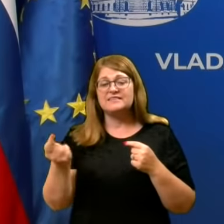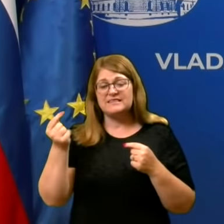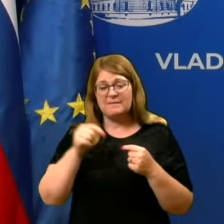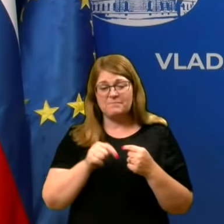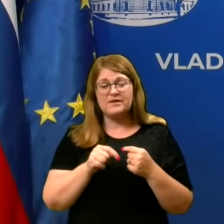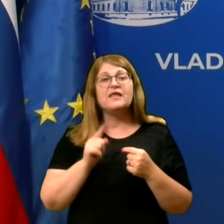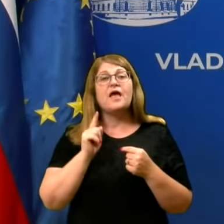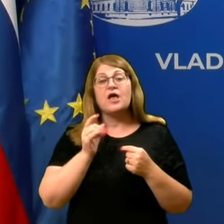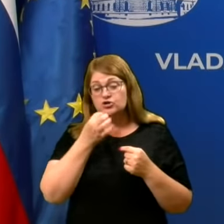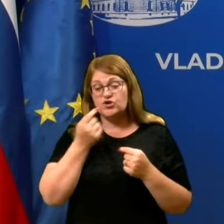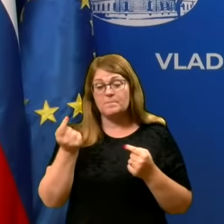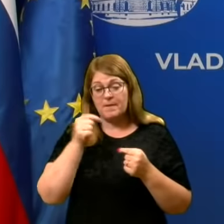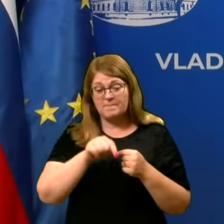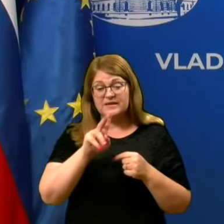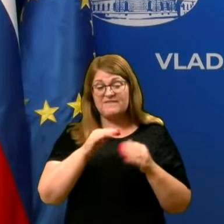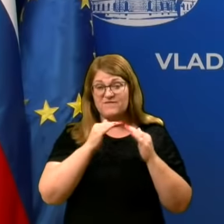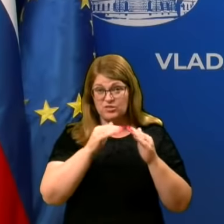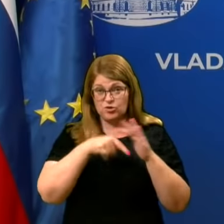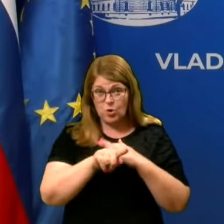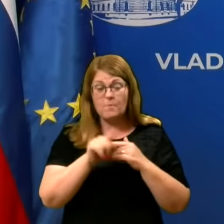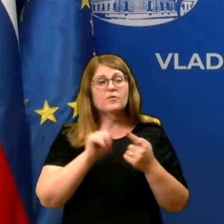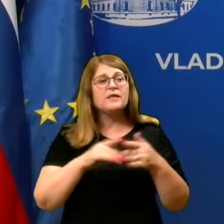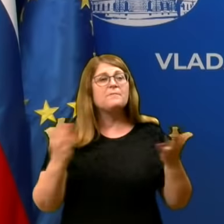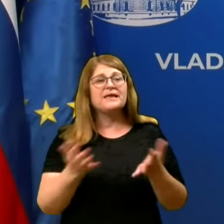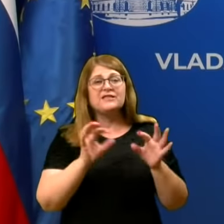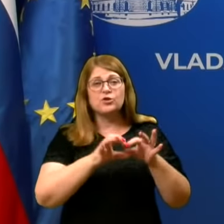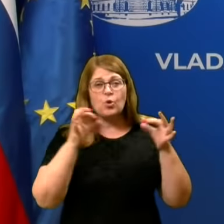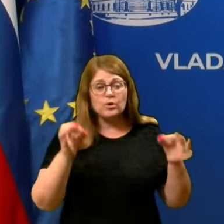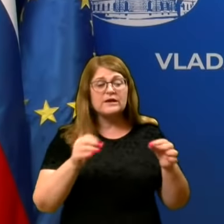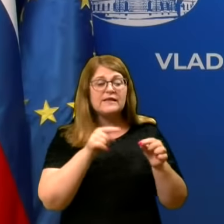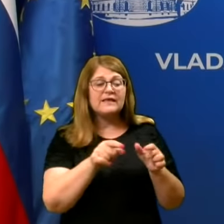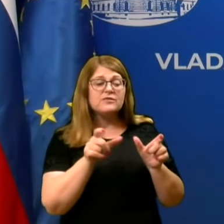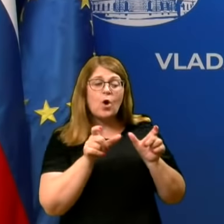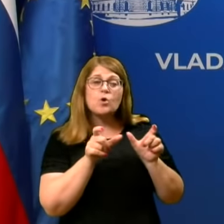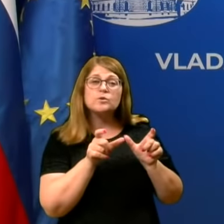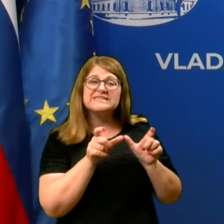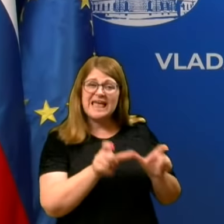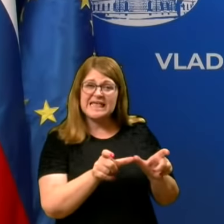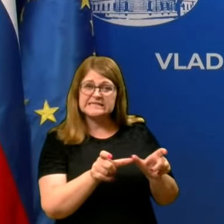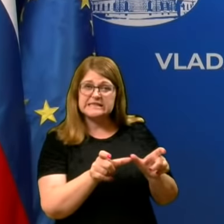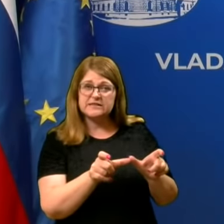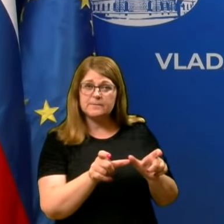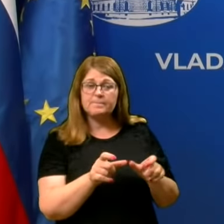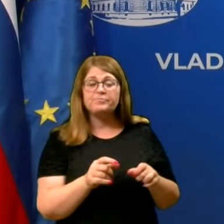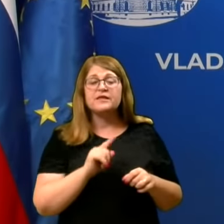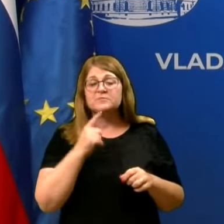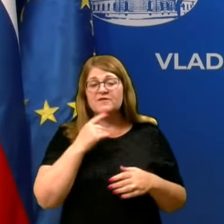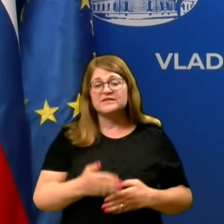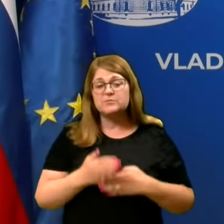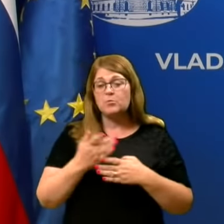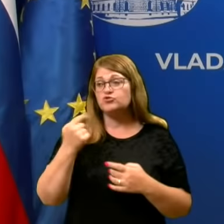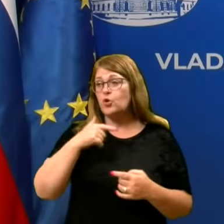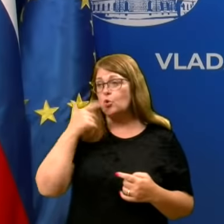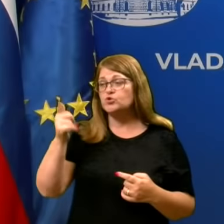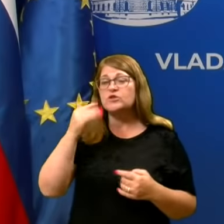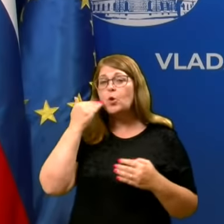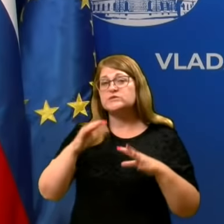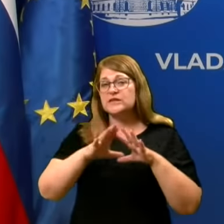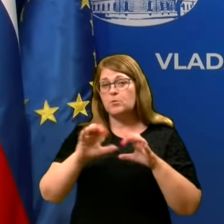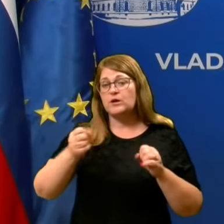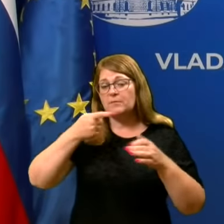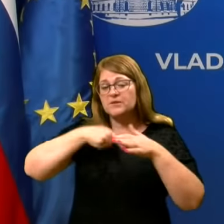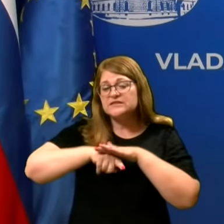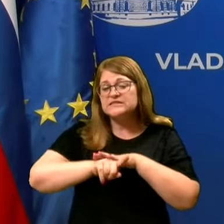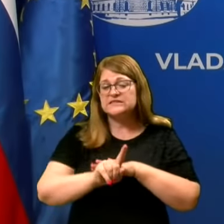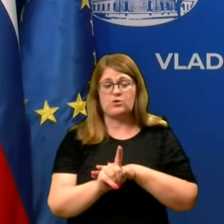pride, hito odkriti in lokalno tisto okužbo pogasiti v tistem domu, kjer se to zgodi. Se pravi s pomočjo odzunaj in pa z ostrenimi okrebi,